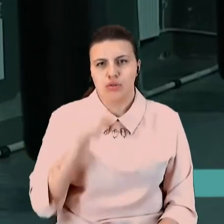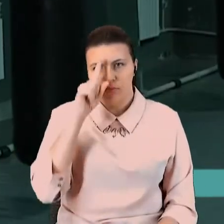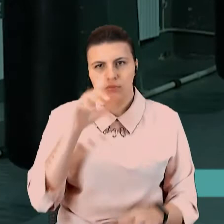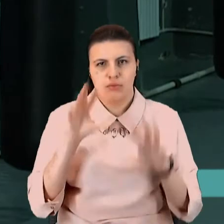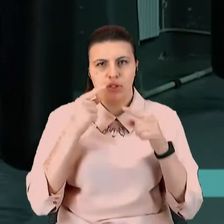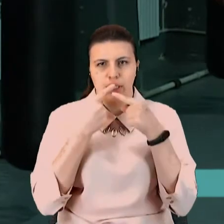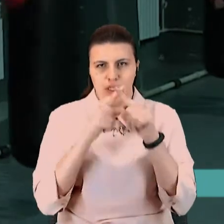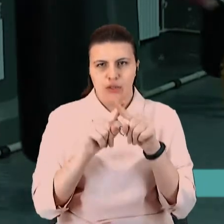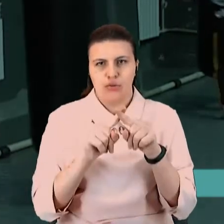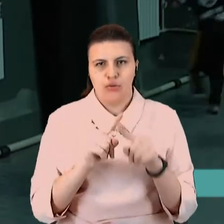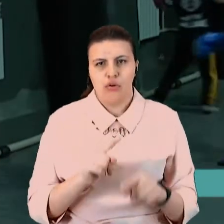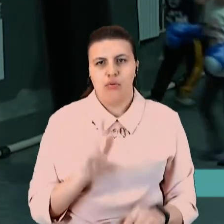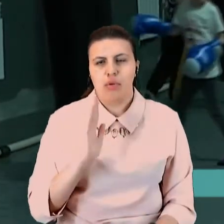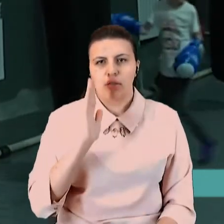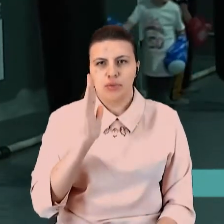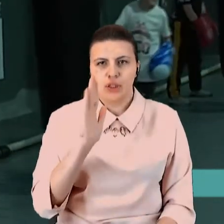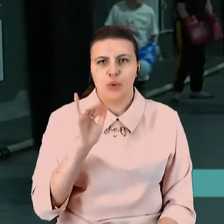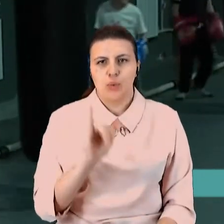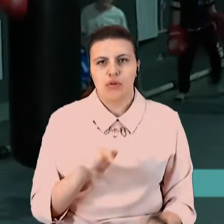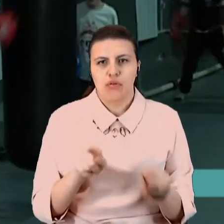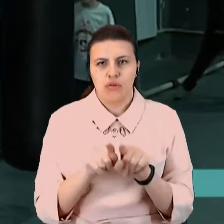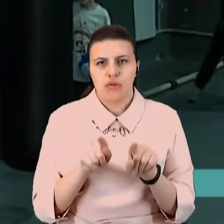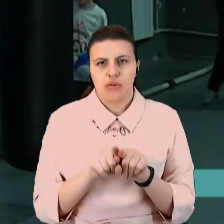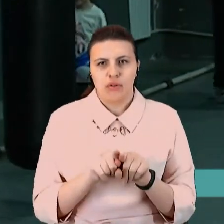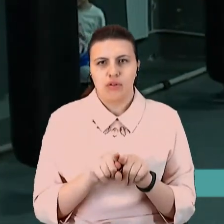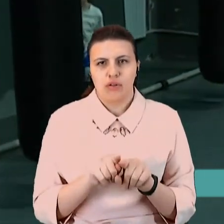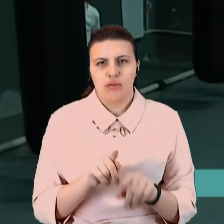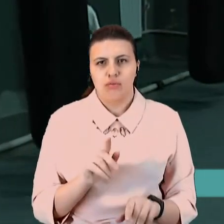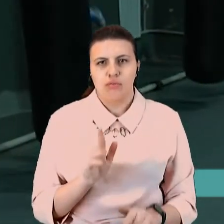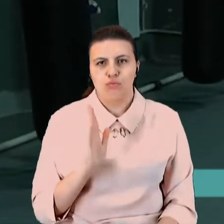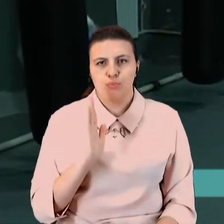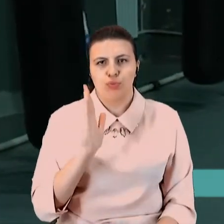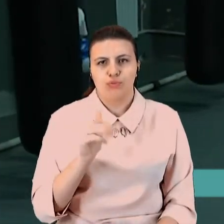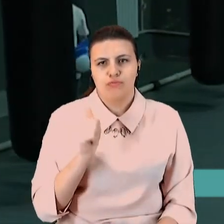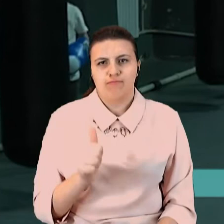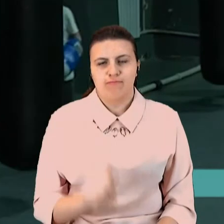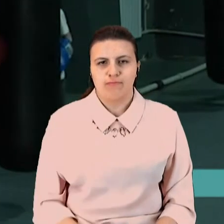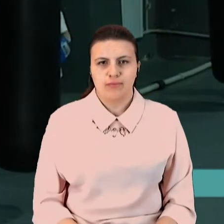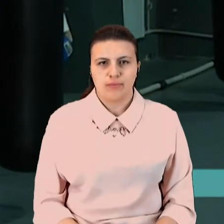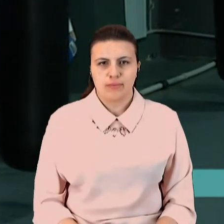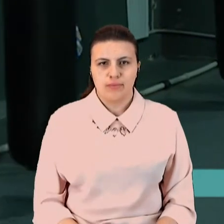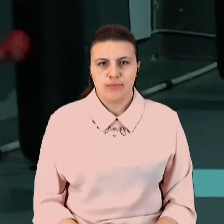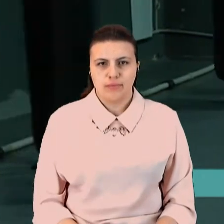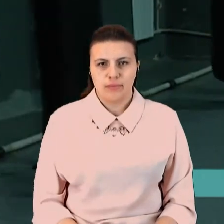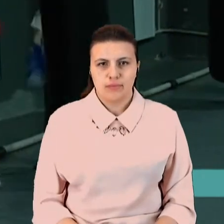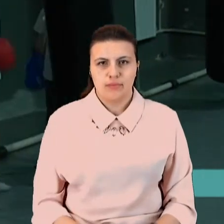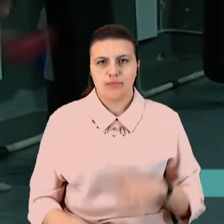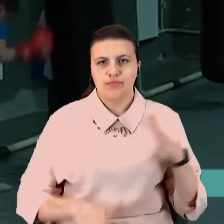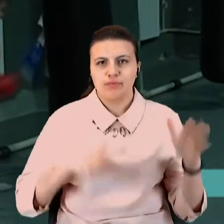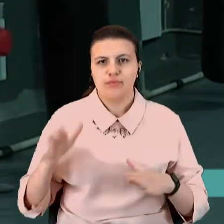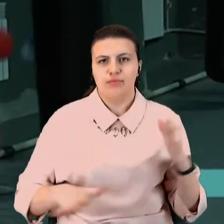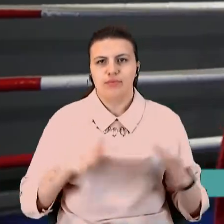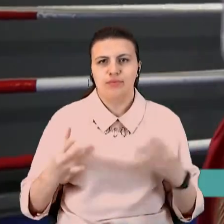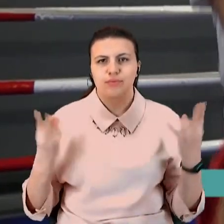Перспективи в нього такі великі, хороші. Ну, єдинствено, щоб тренувалася. Тренувалася і не